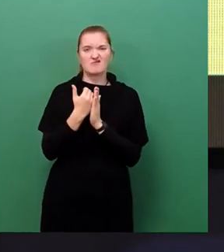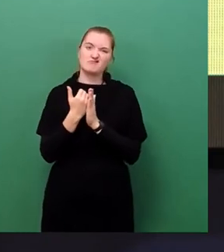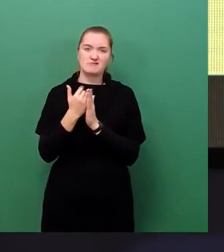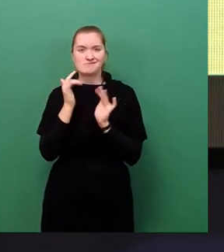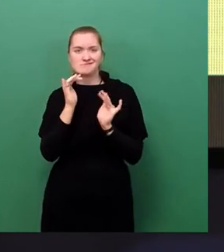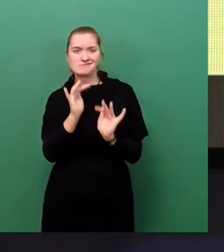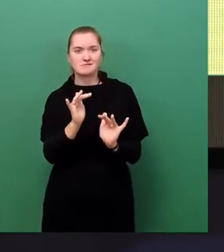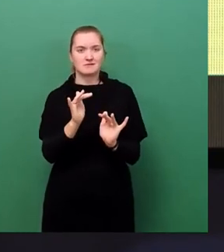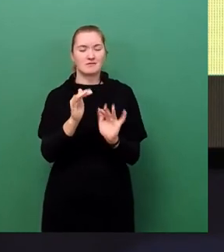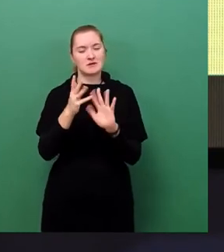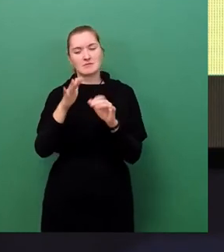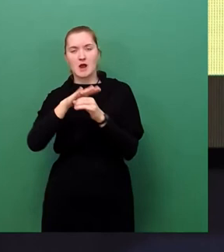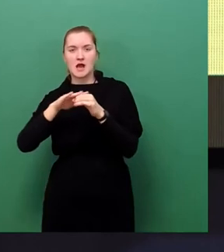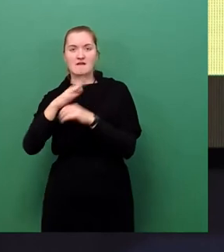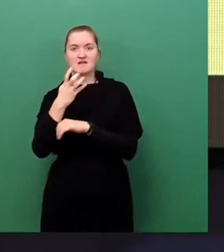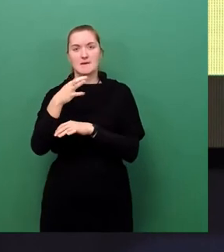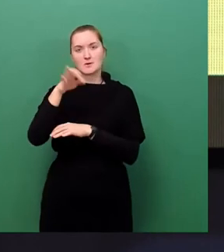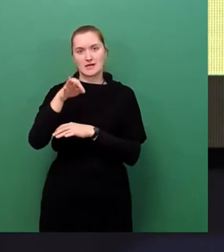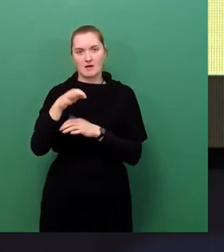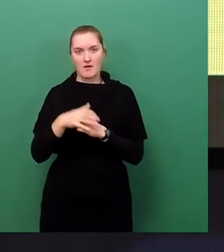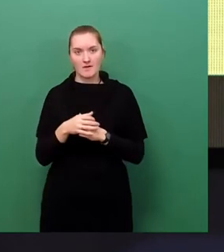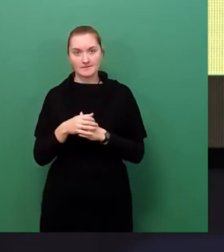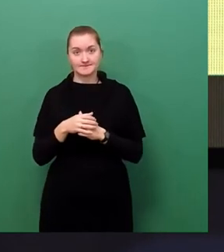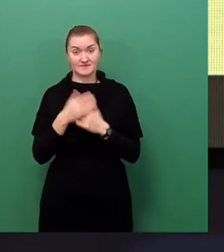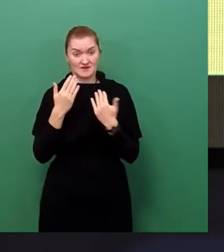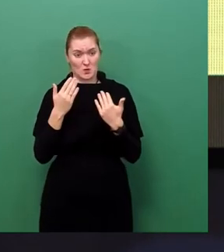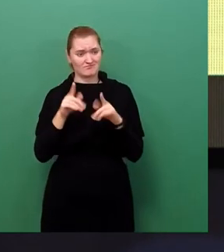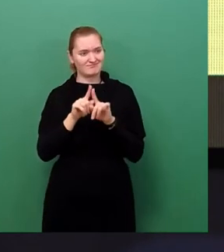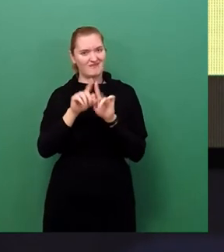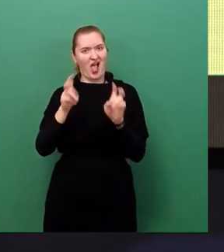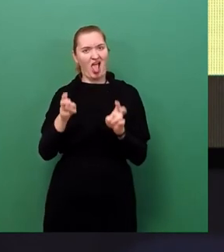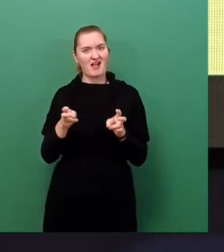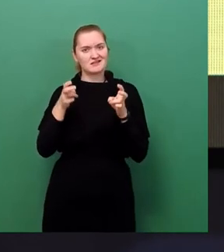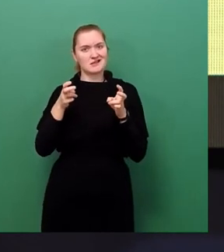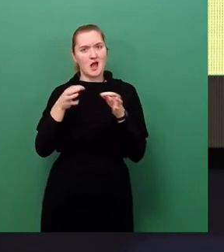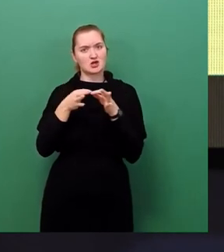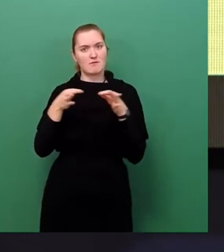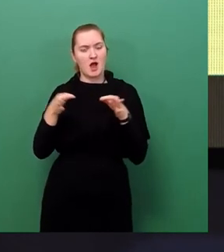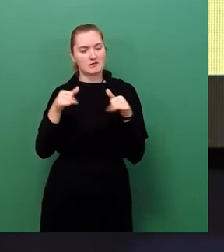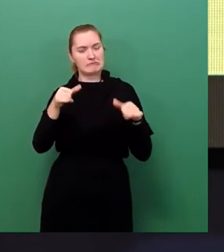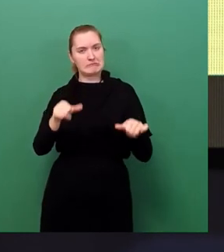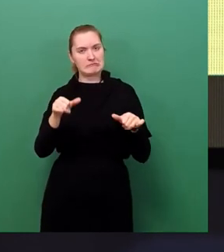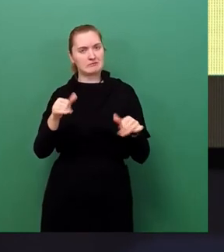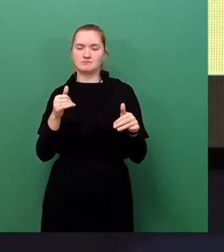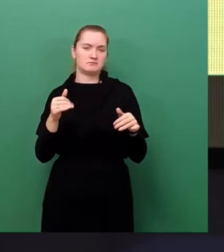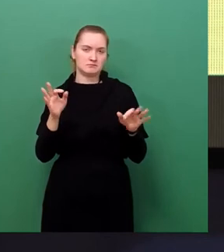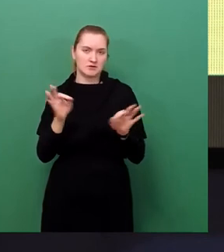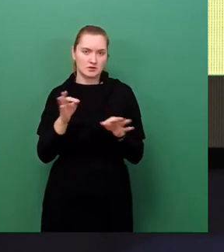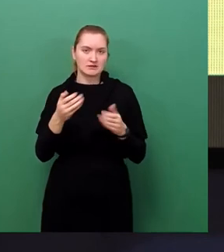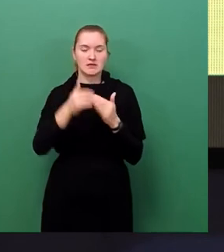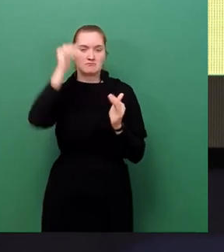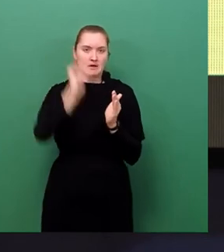40%. Diese erzieherische Maßnahme ist bei solchen Preissteigerungen nicht mehr notwendig. Also schnell runter damit.